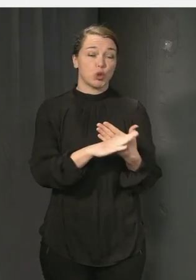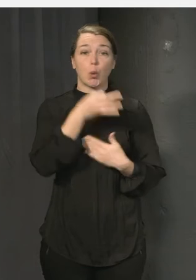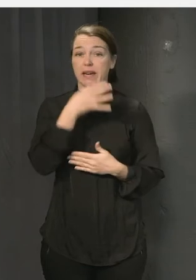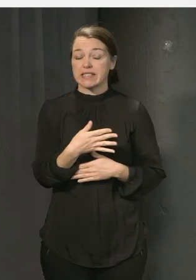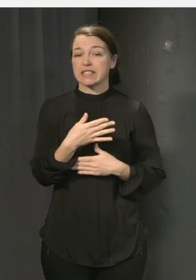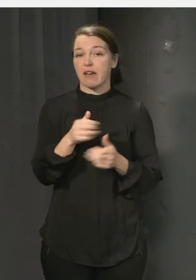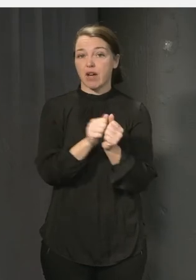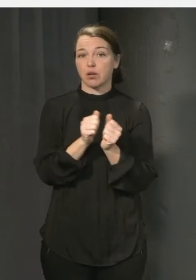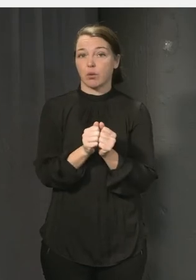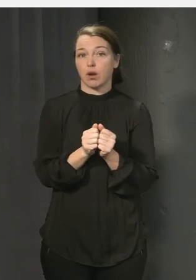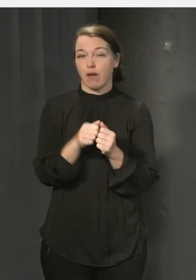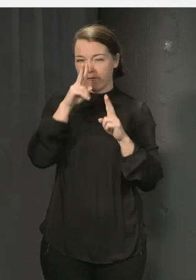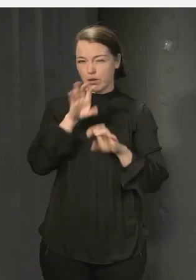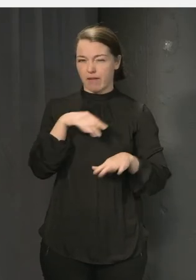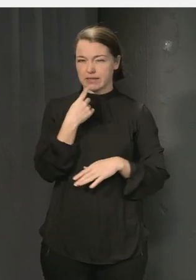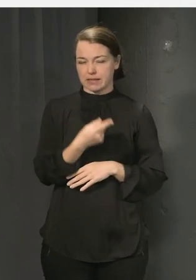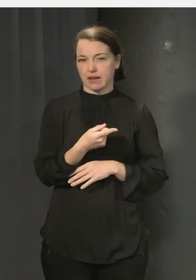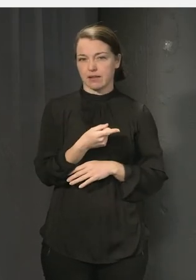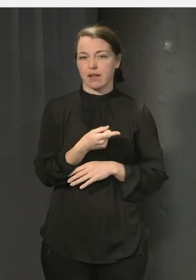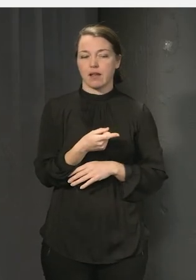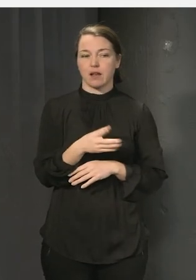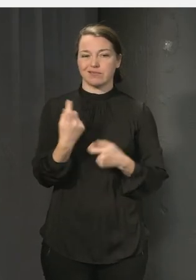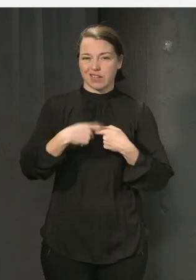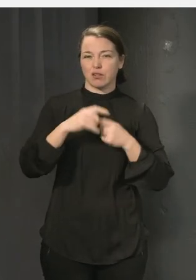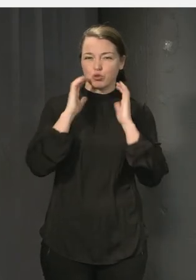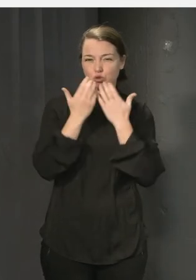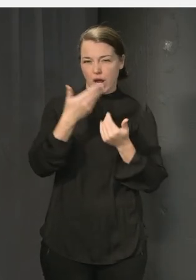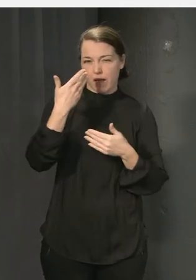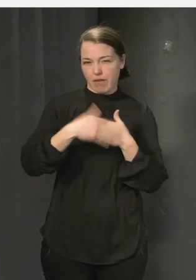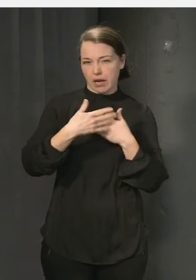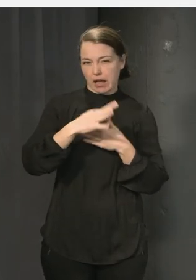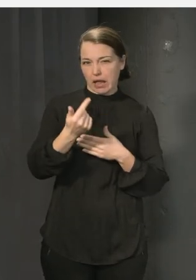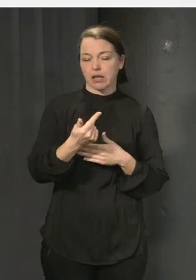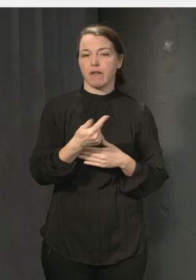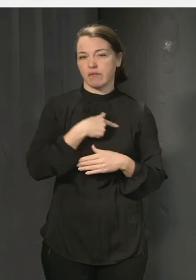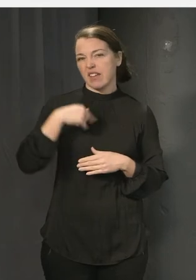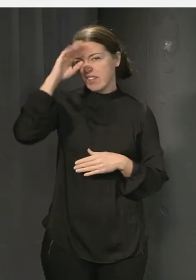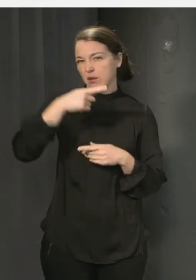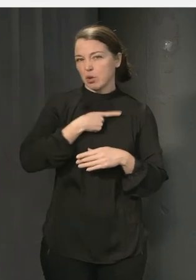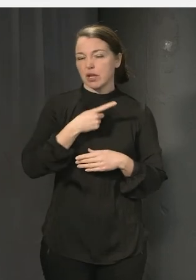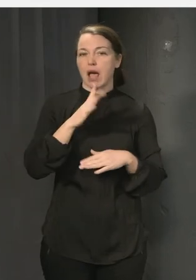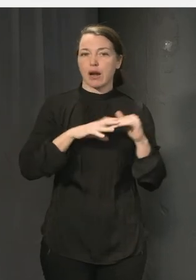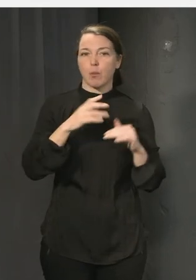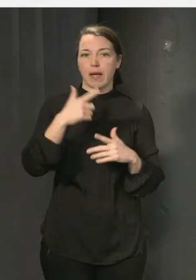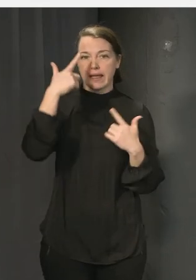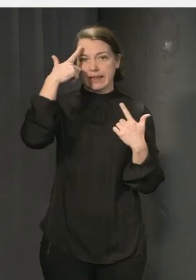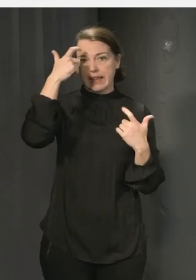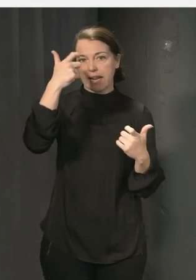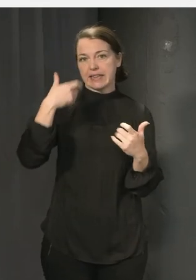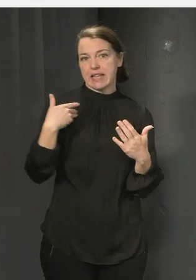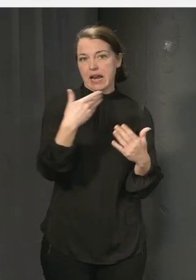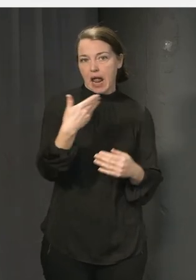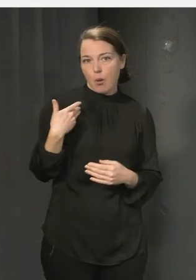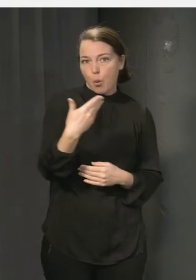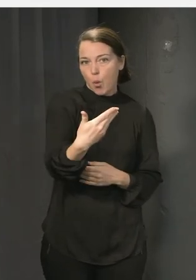när det gäller just de här sociala färdigheterna så att vi vet mycket om det vi vet att det handlar om de här tillitsfulla relationerna